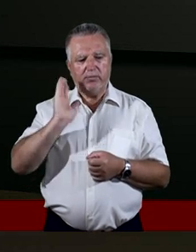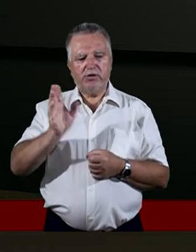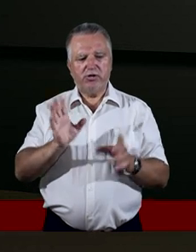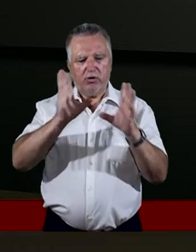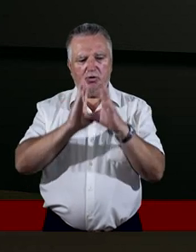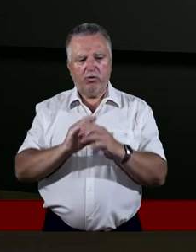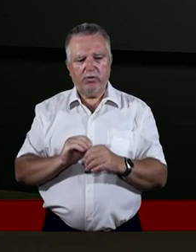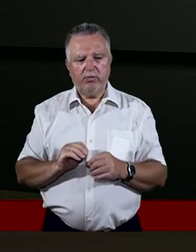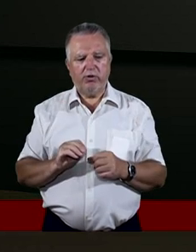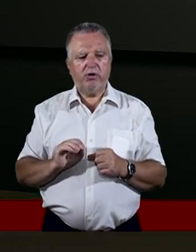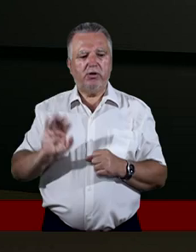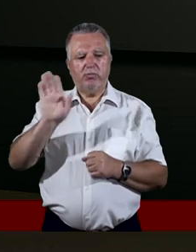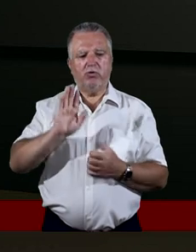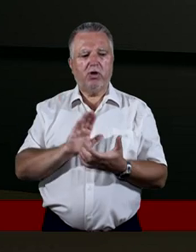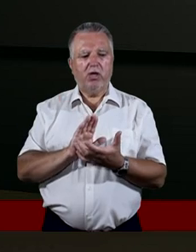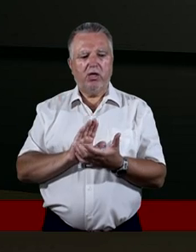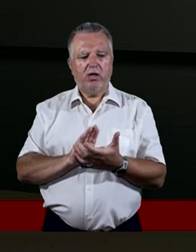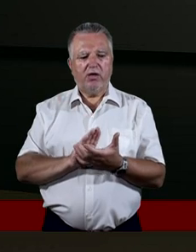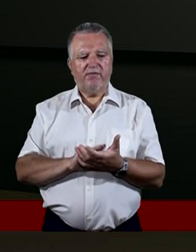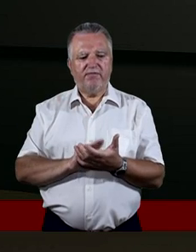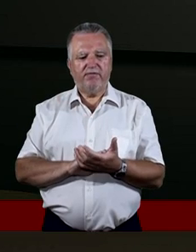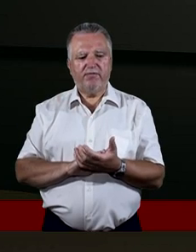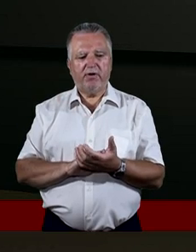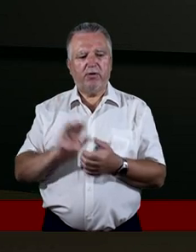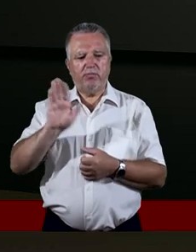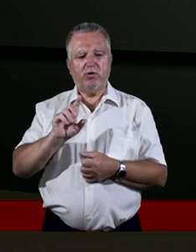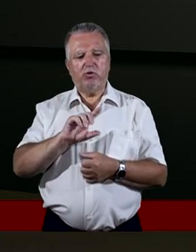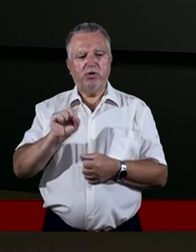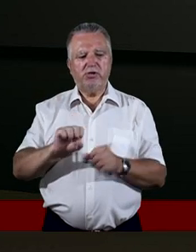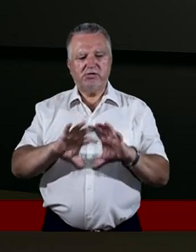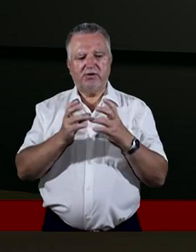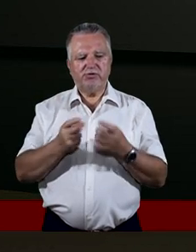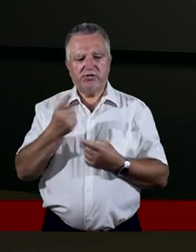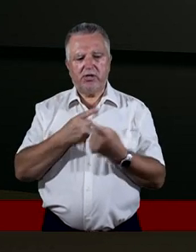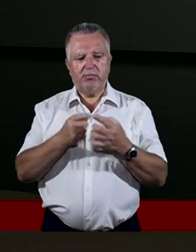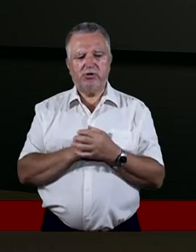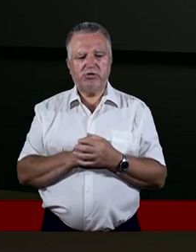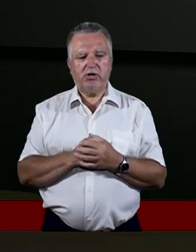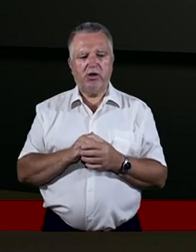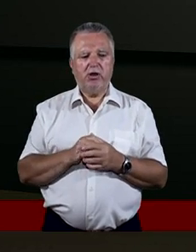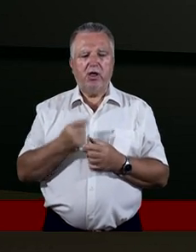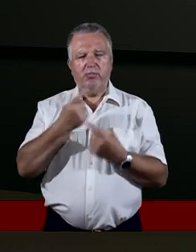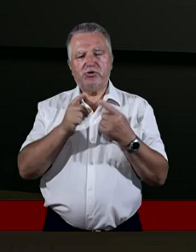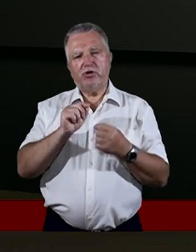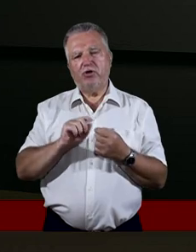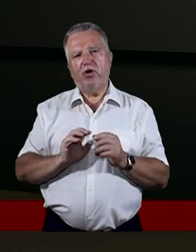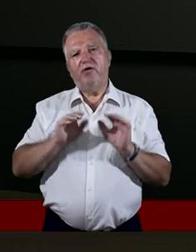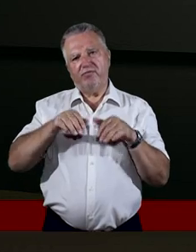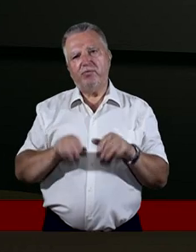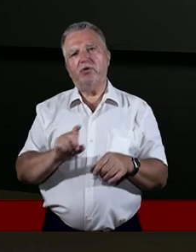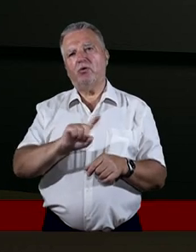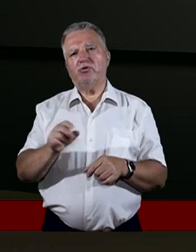uwielbiony. Jemu niech będzie chwała za te myśli, które nam poddał. Wierzę, że to płynie też z naszego, płynęło to z naszego